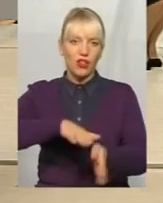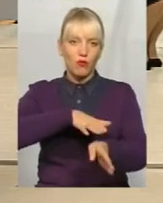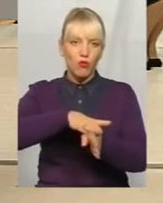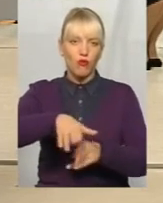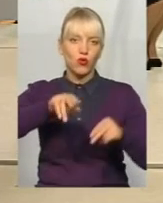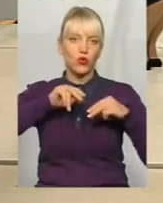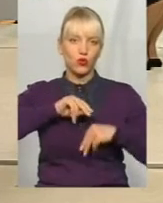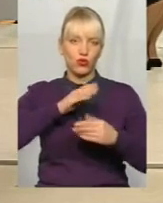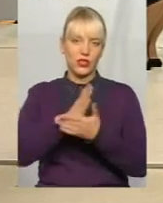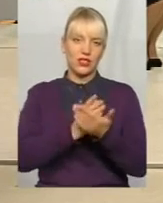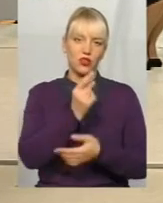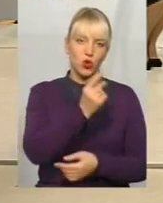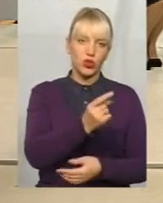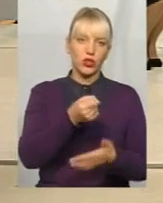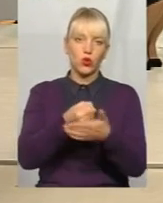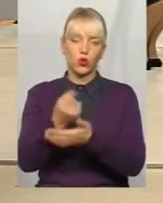стаж. Один до одного.